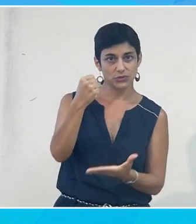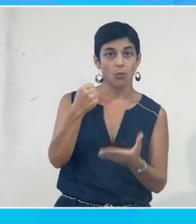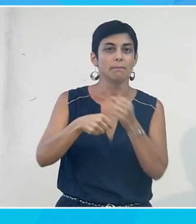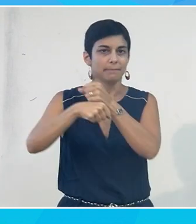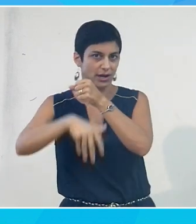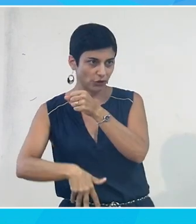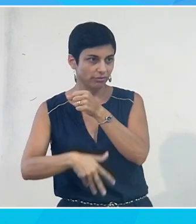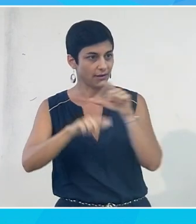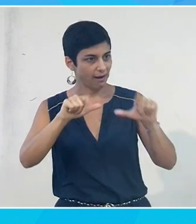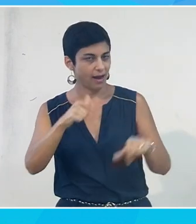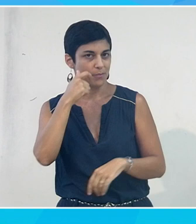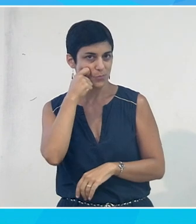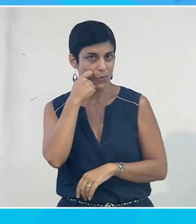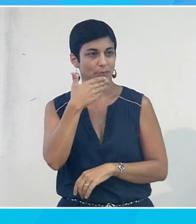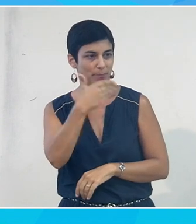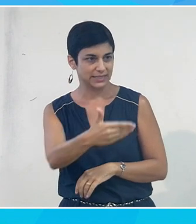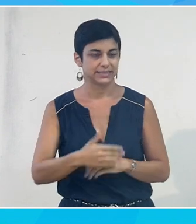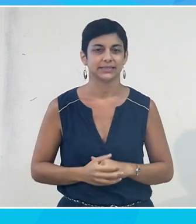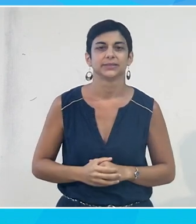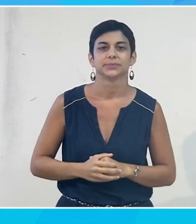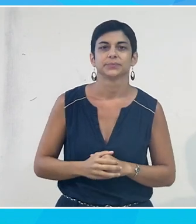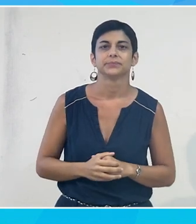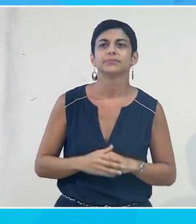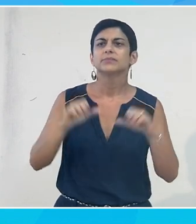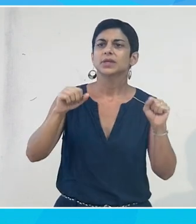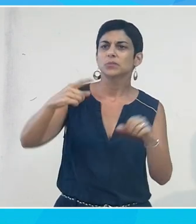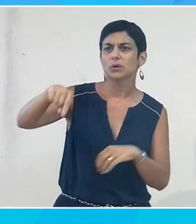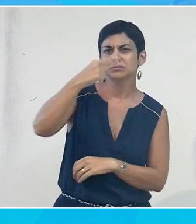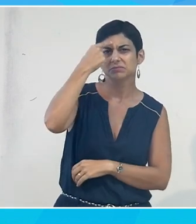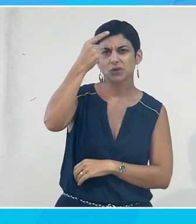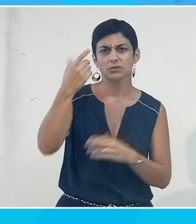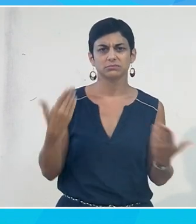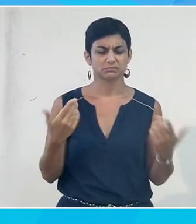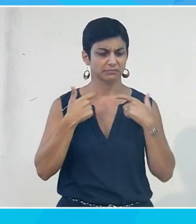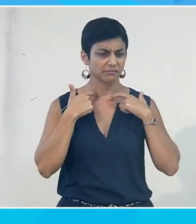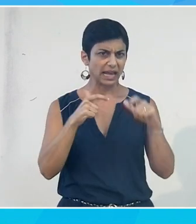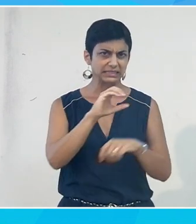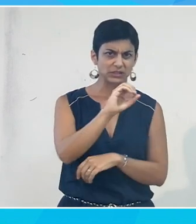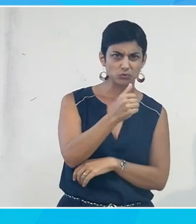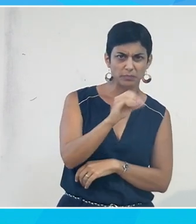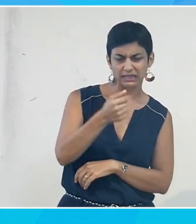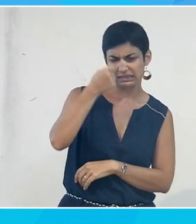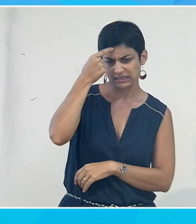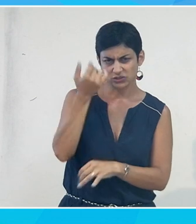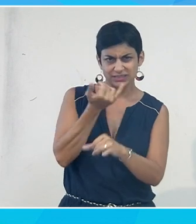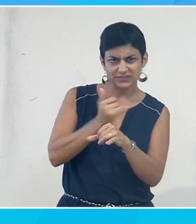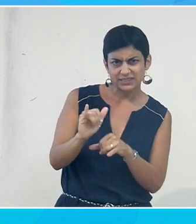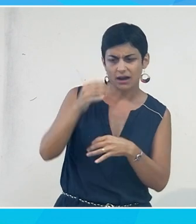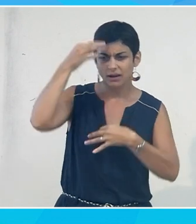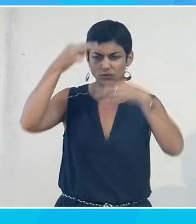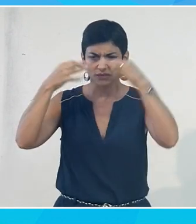Mayotte. Alors, vous allez me dire, quel est le rapport entre l'accessibilité numérique, l'intelligence artificielle, l'innovation